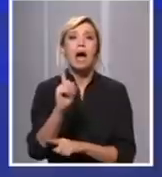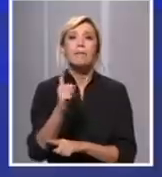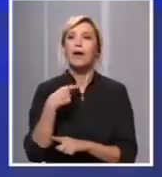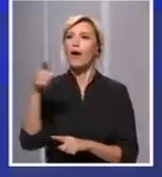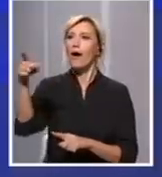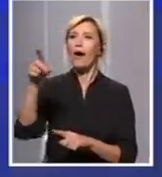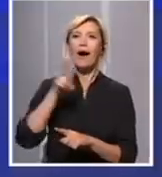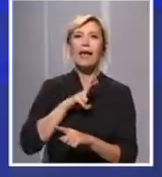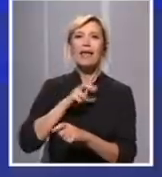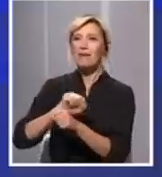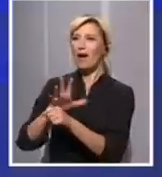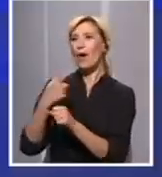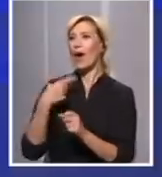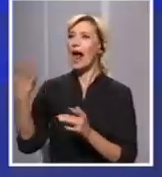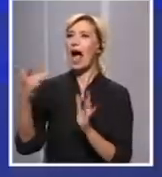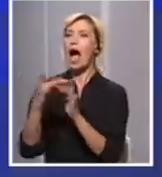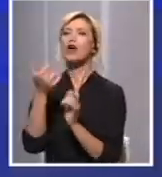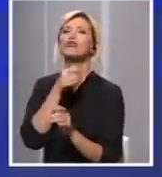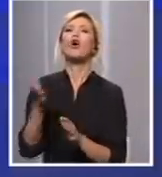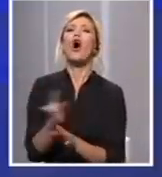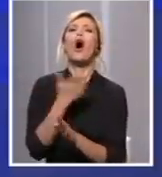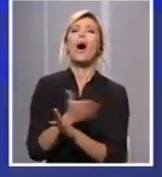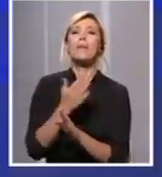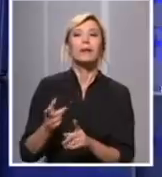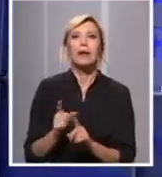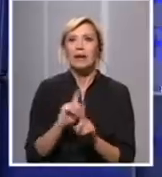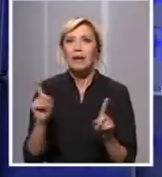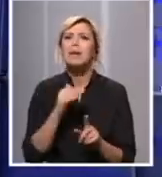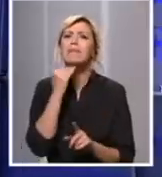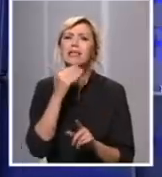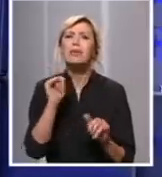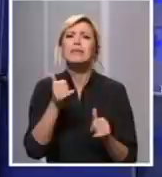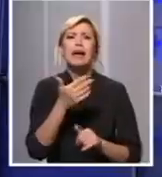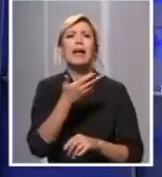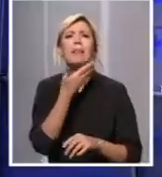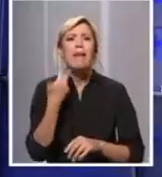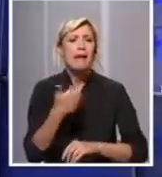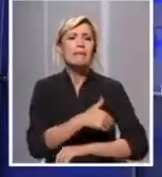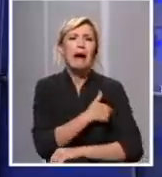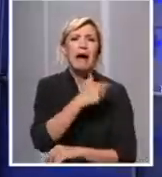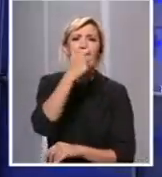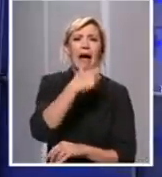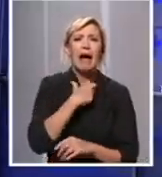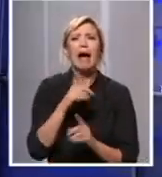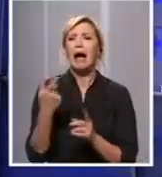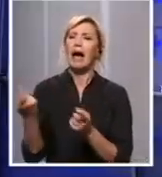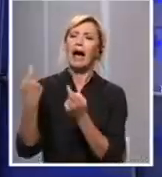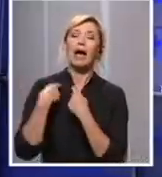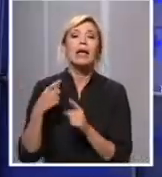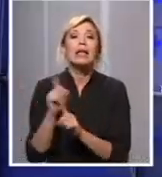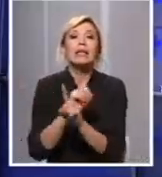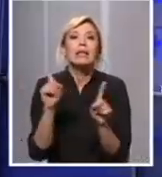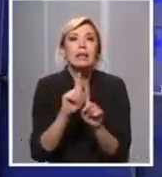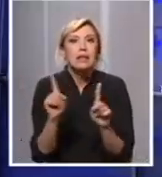da će velika većina na nas ovu bolest da prelaži na nogama ili čak neće imati nikakve simptome. Ali to ne znamo. tome